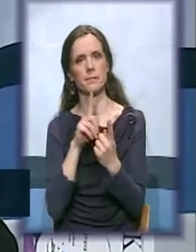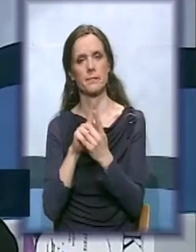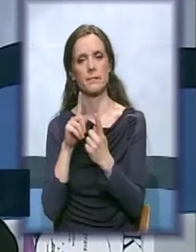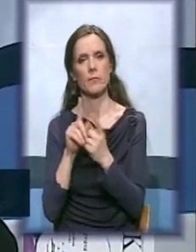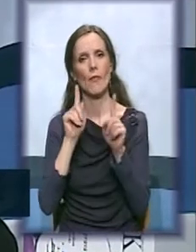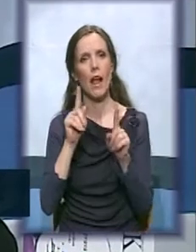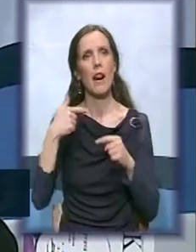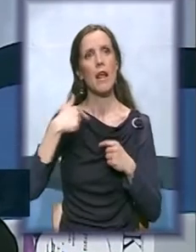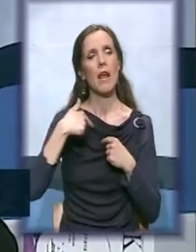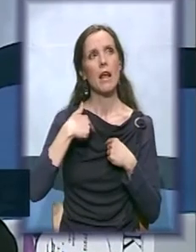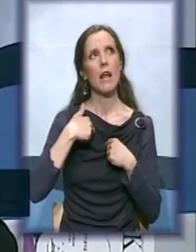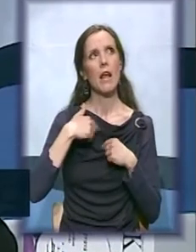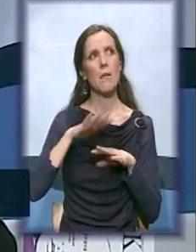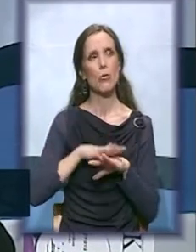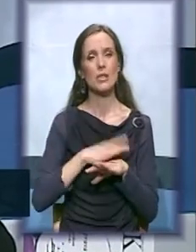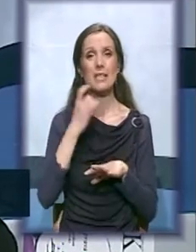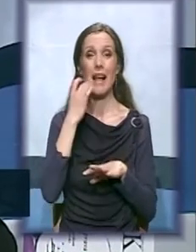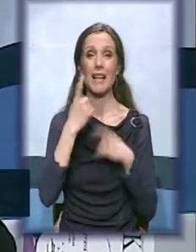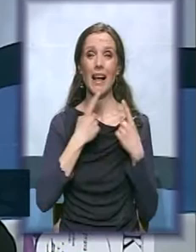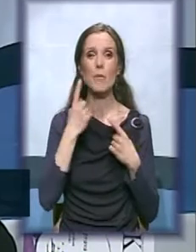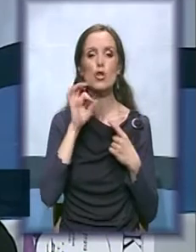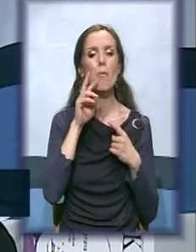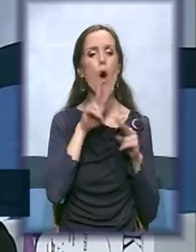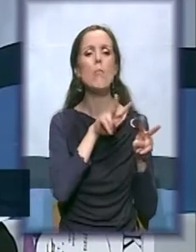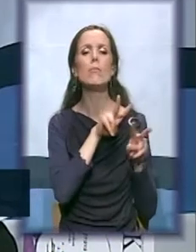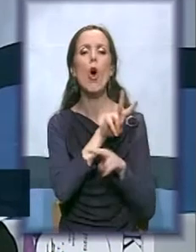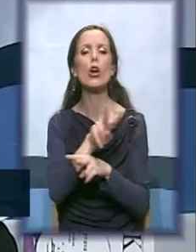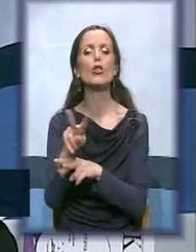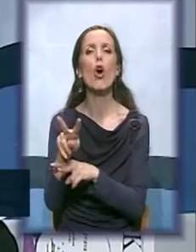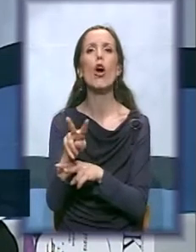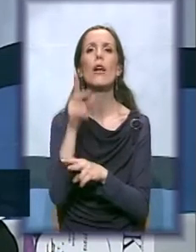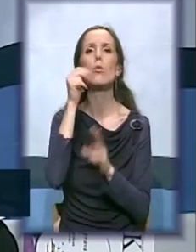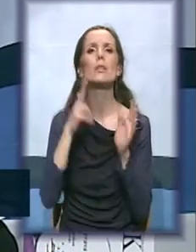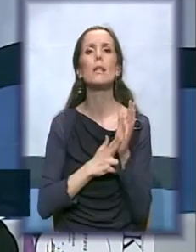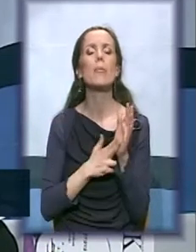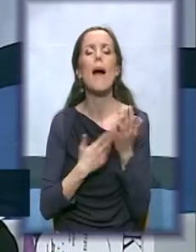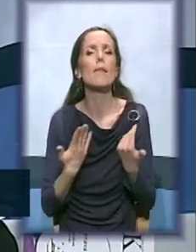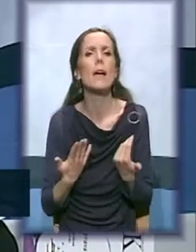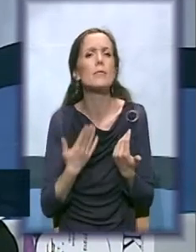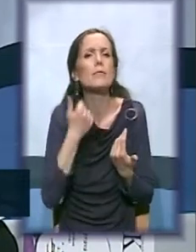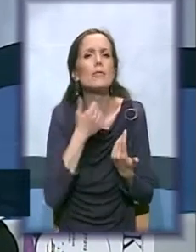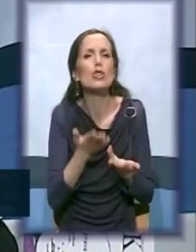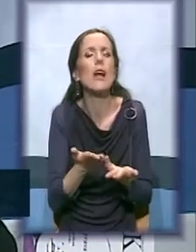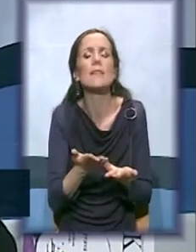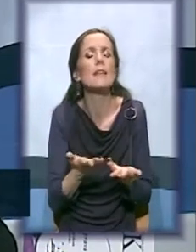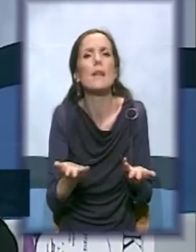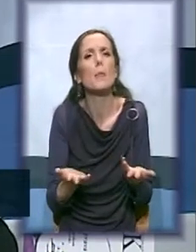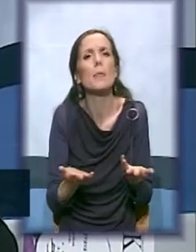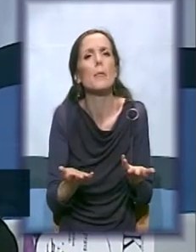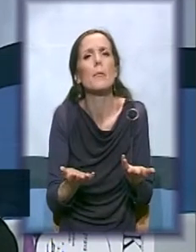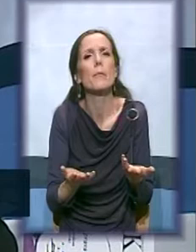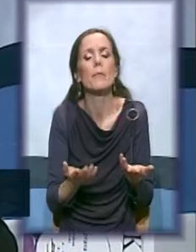imam utisak da kada pričam o monitoringu ljudskih prava, uvijek se pojavi šta sa tim pričama. Šta sa tim pričama.